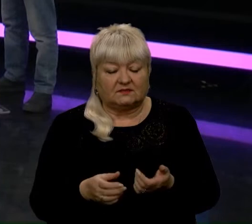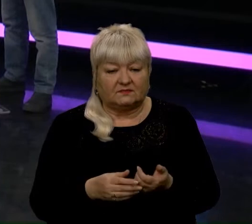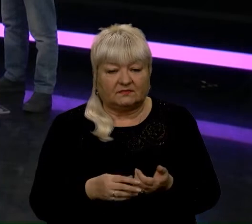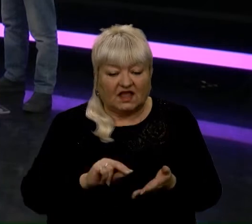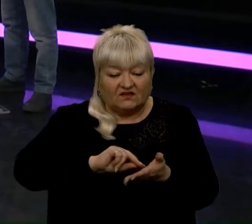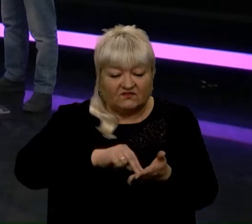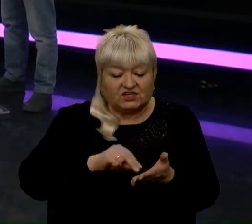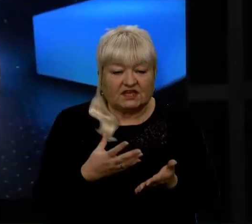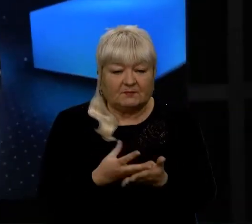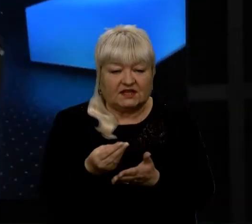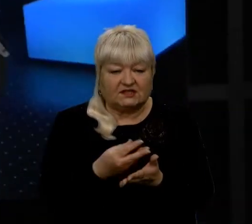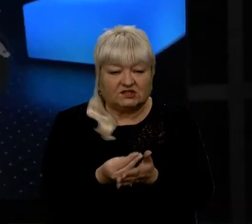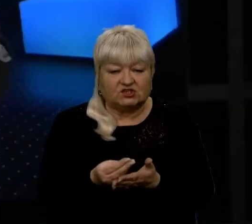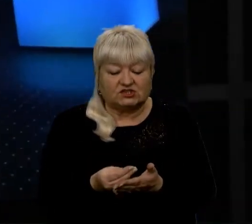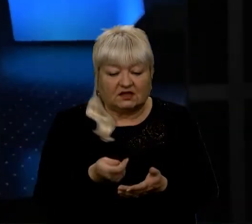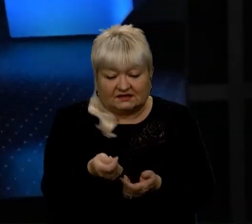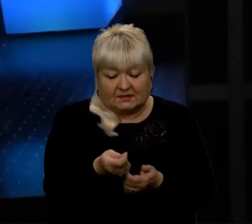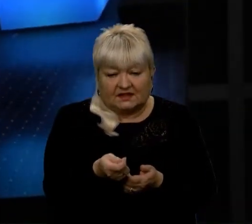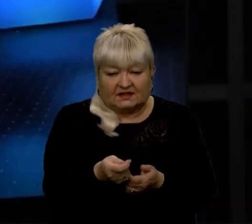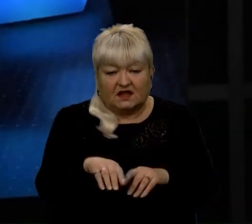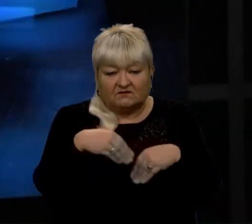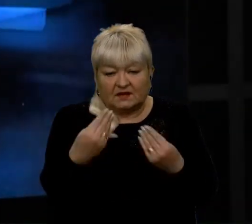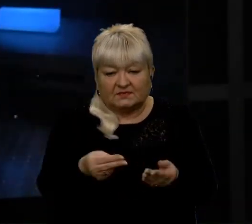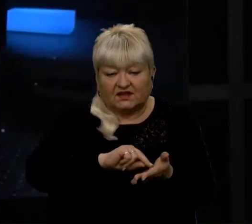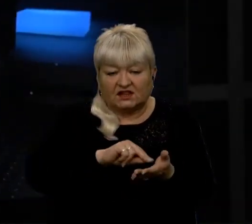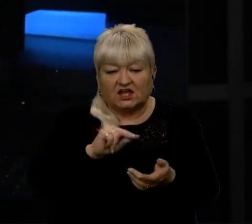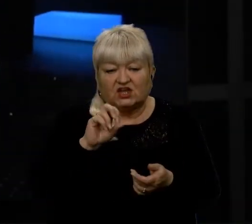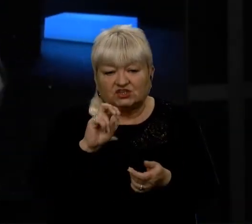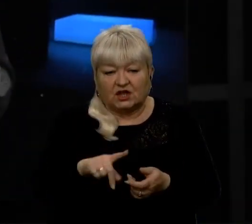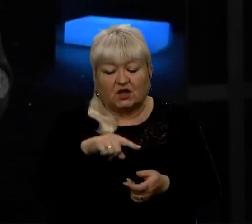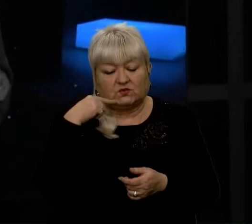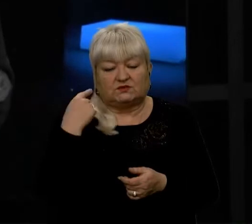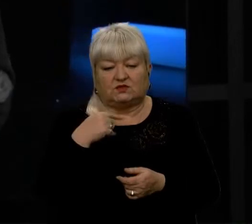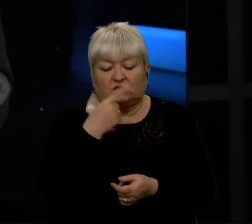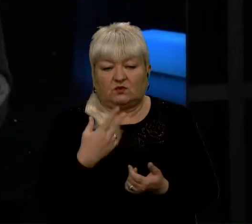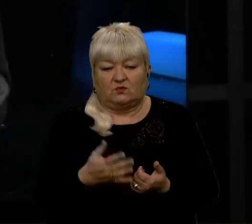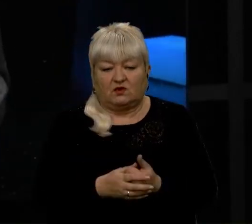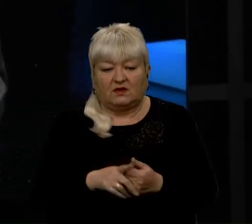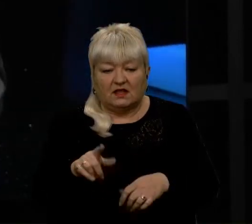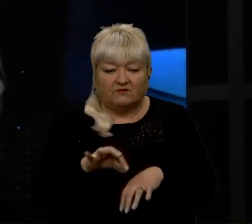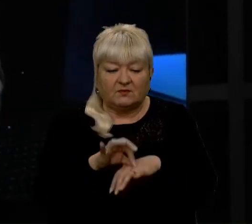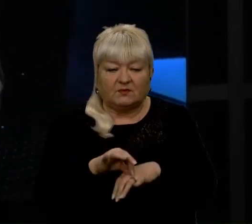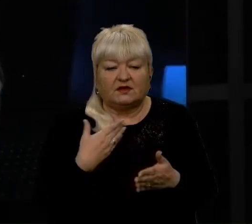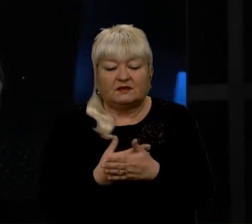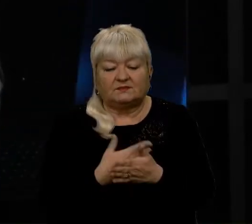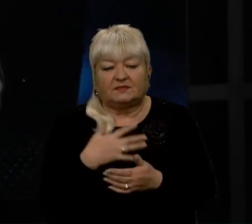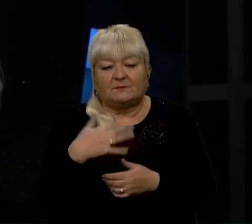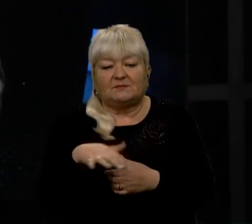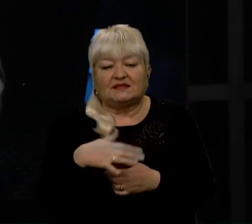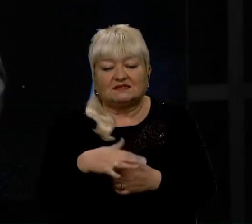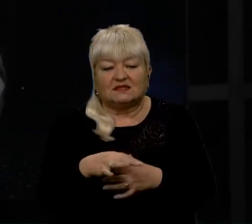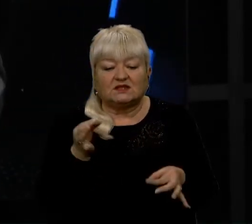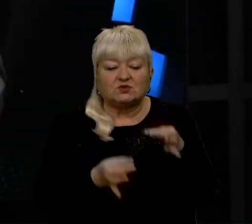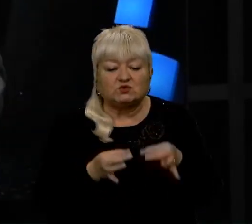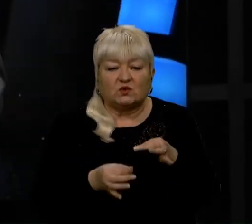терміналів в магазині. Ви оплатили картку і вам давали чек російською виключно мовою. Ми провели близько 50 судових